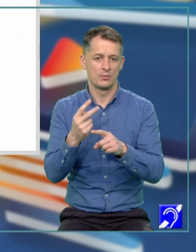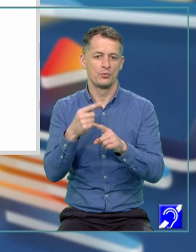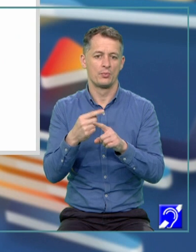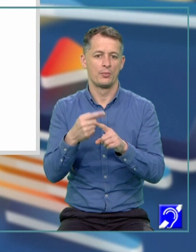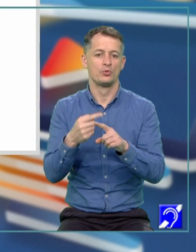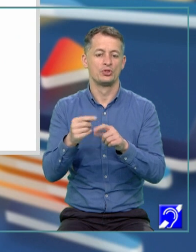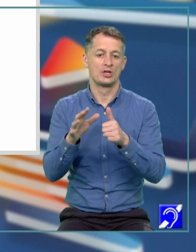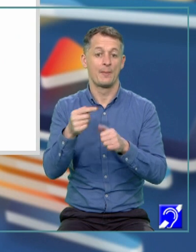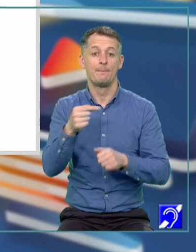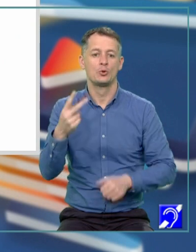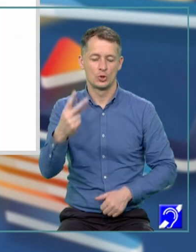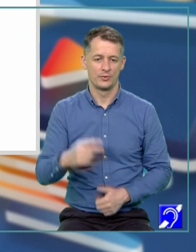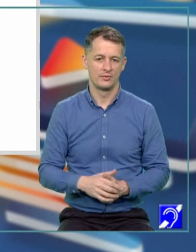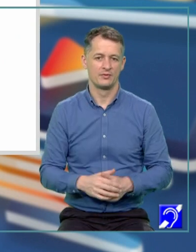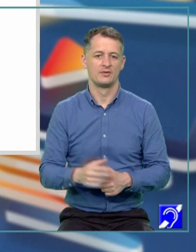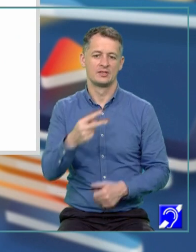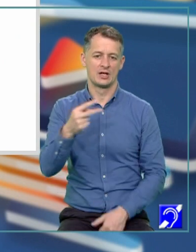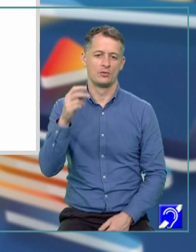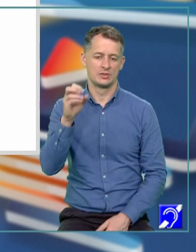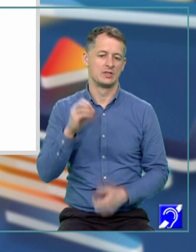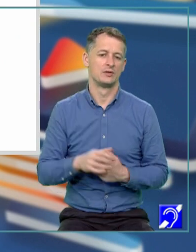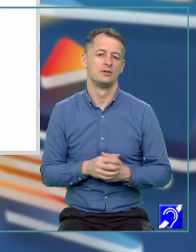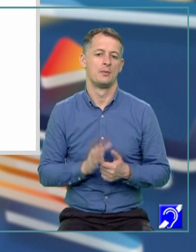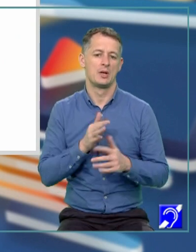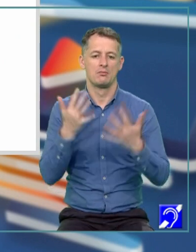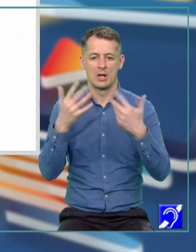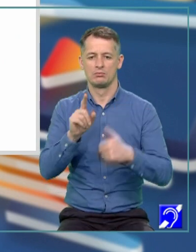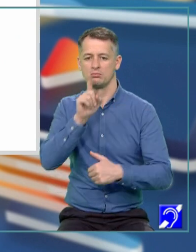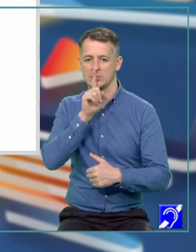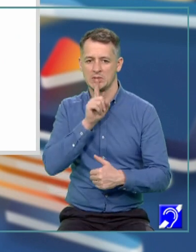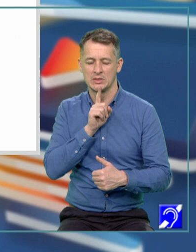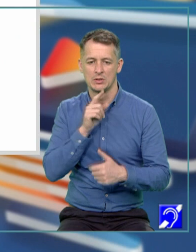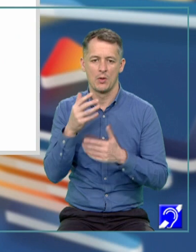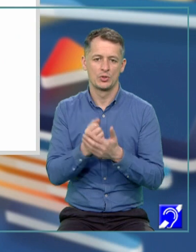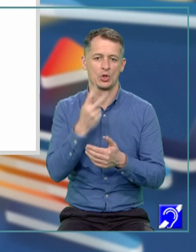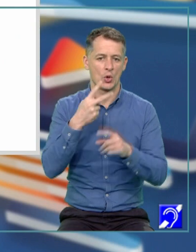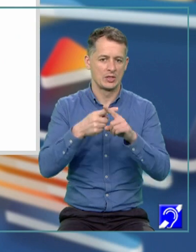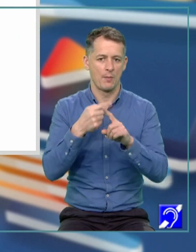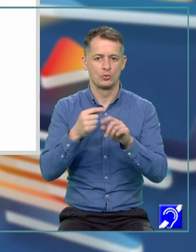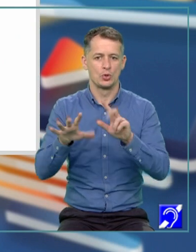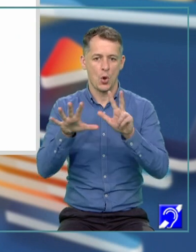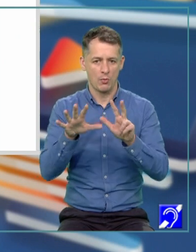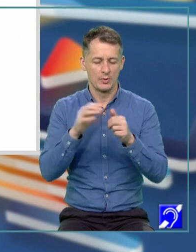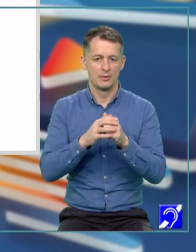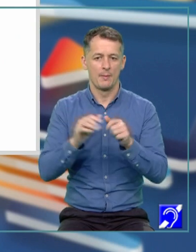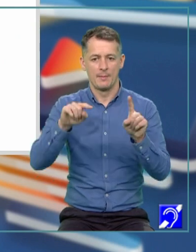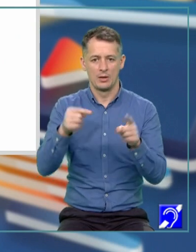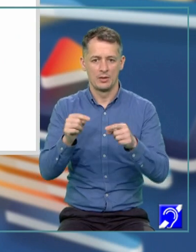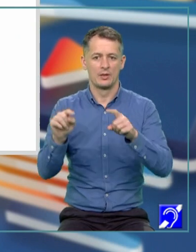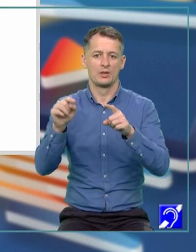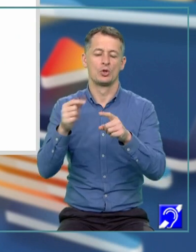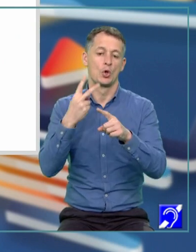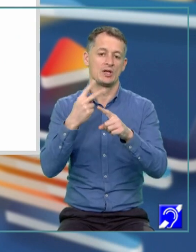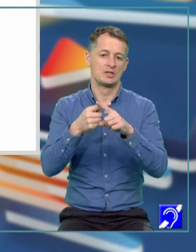2 este egal cu 0. Ori printr-un calcul simplu obținem 2X plus 8 pe lângă 2X plus 4 este egal cu